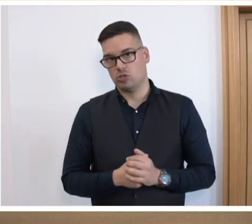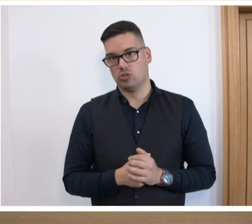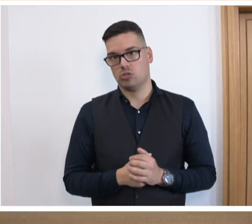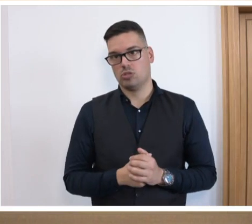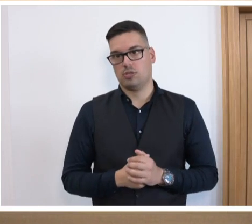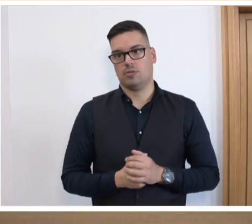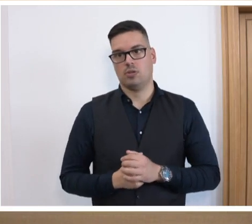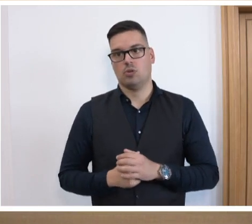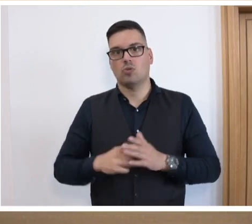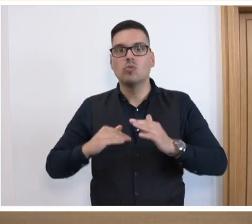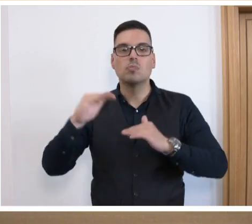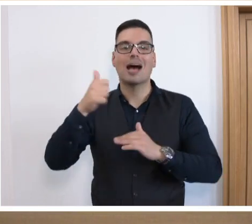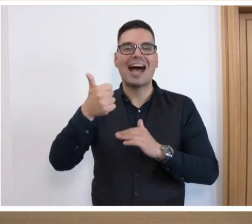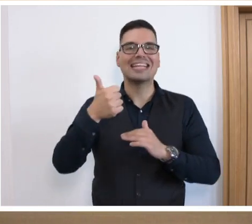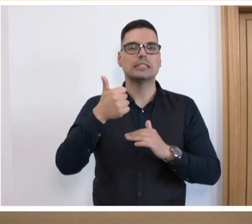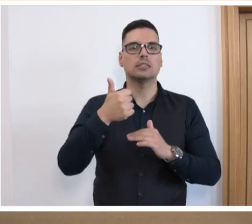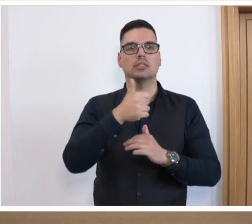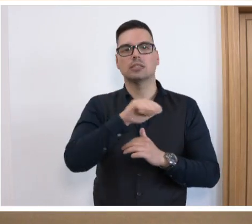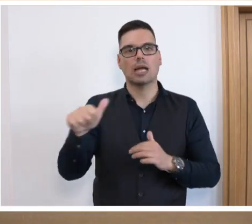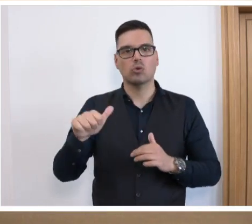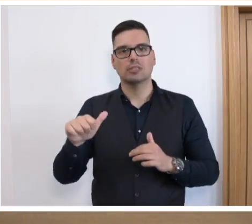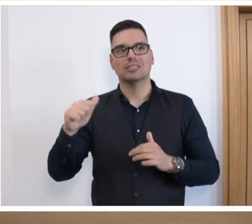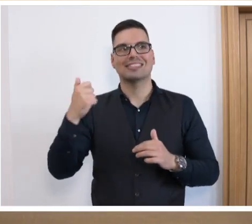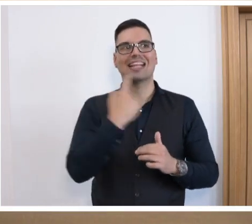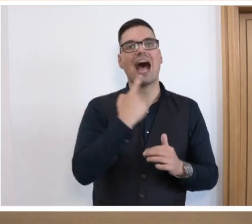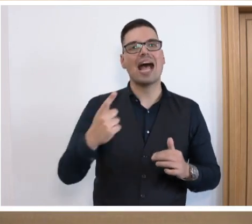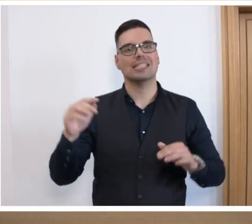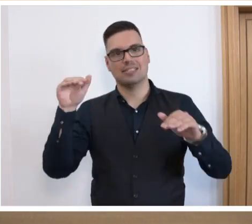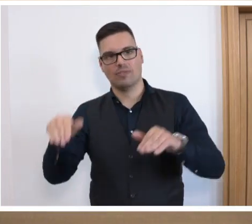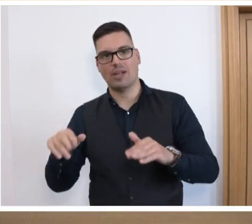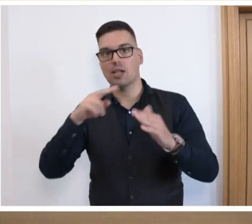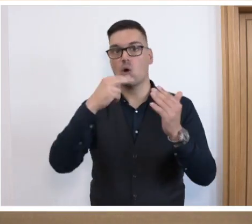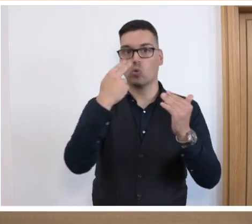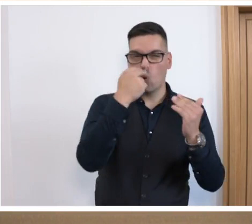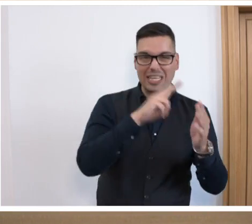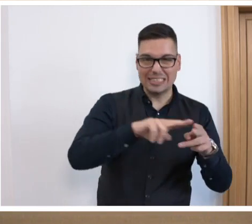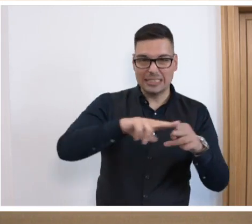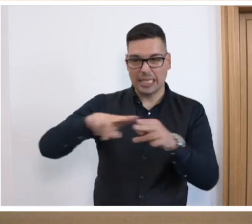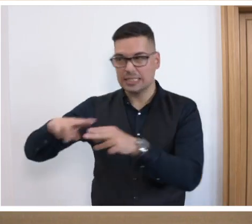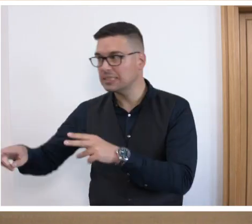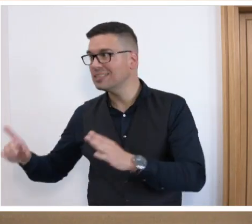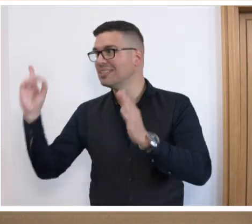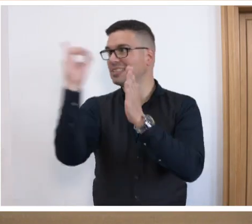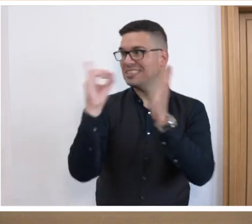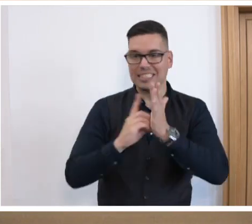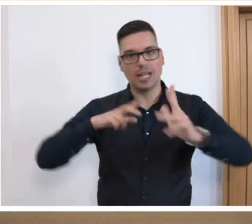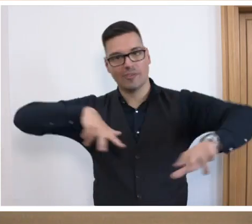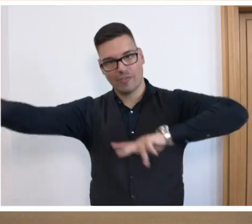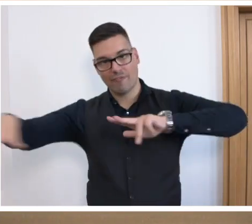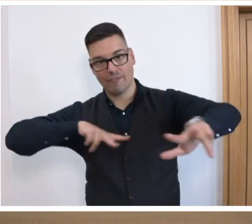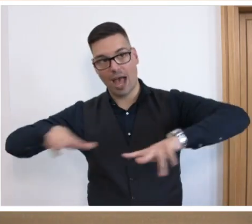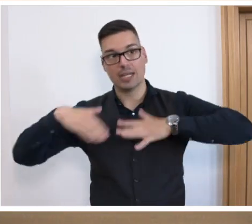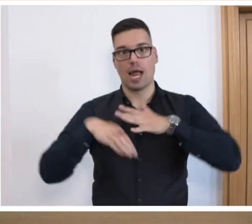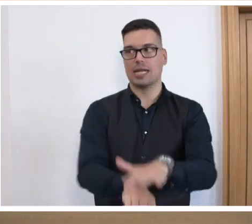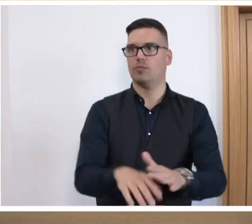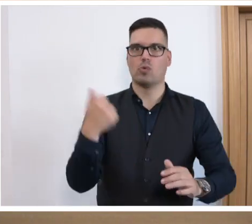wo über 1.000 Einzelfälle in Gesetzen korrigiert wurden, wo digitale Verfahren auch eingeführt wurden. Das